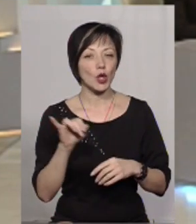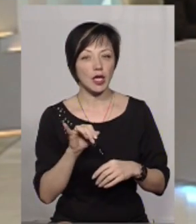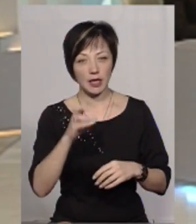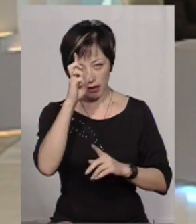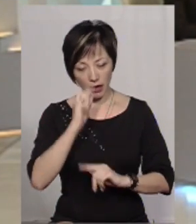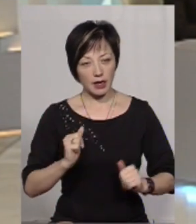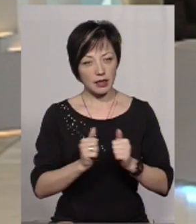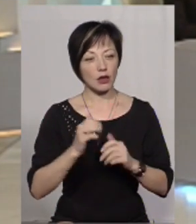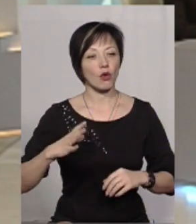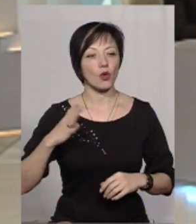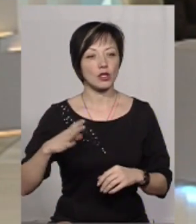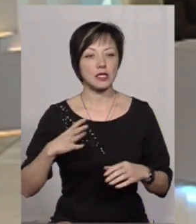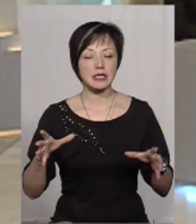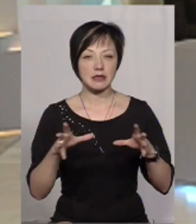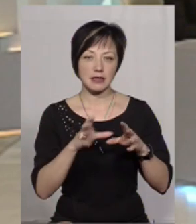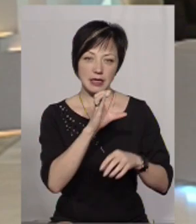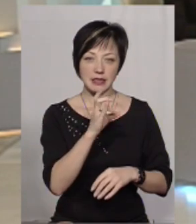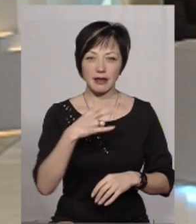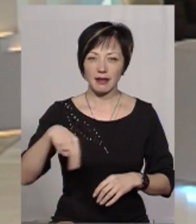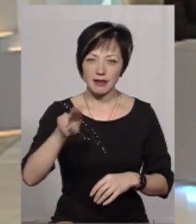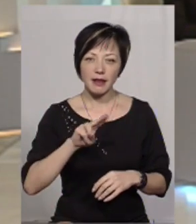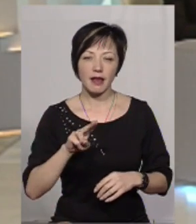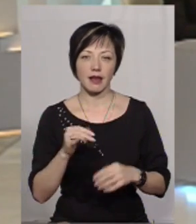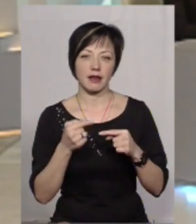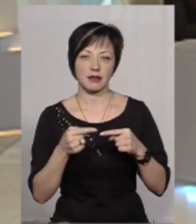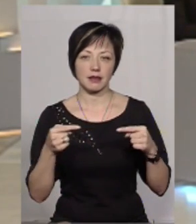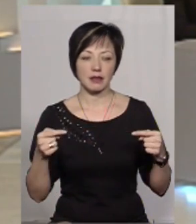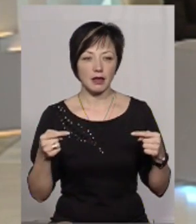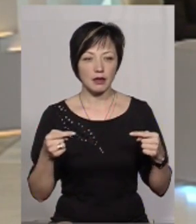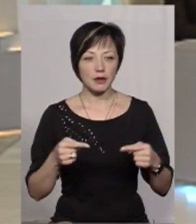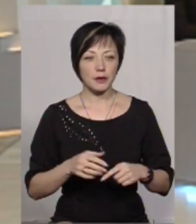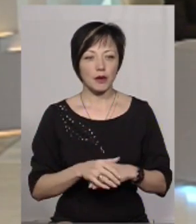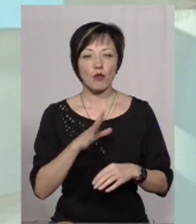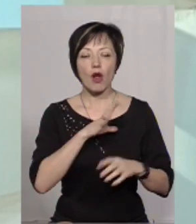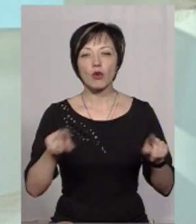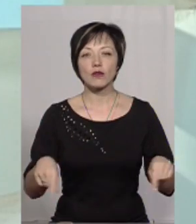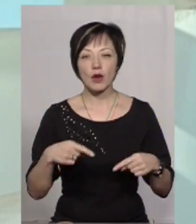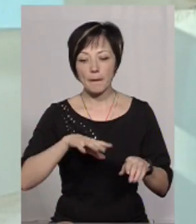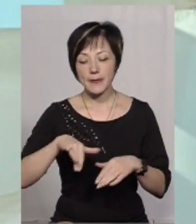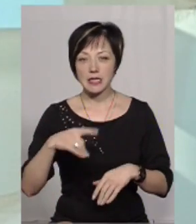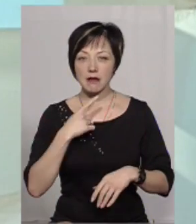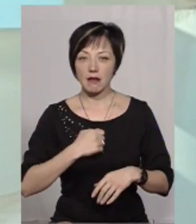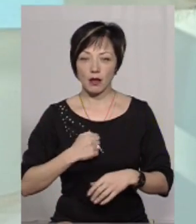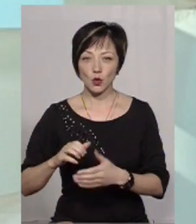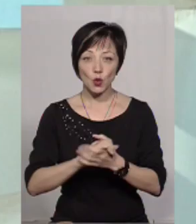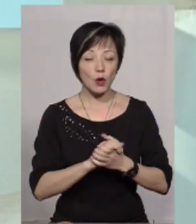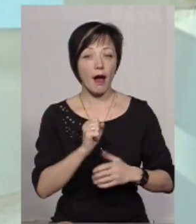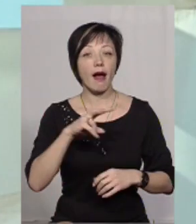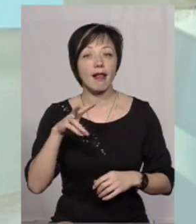країн колишньої співдружності, незалежних держав, яка утворена була після Радянського Союзу, але і